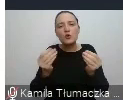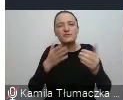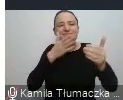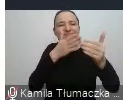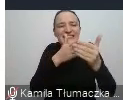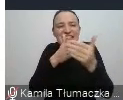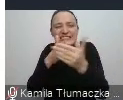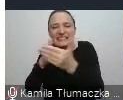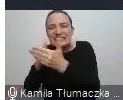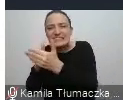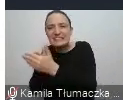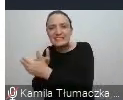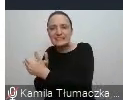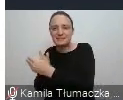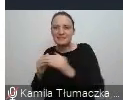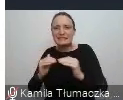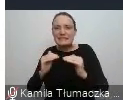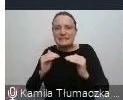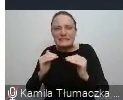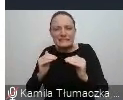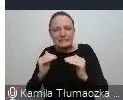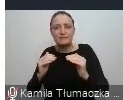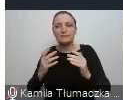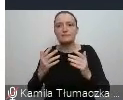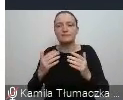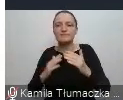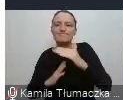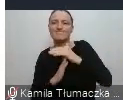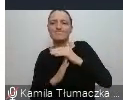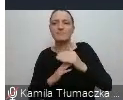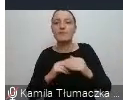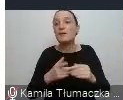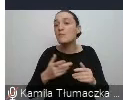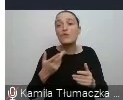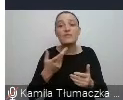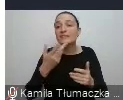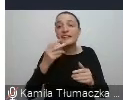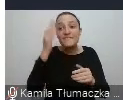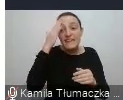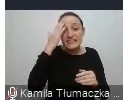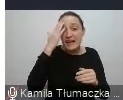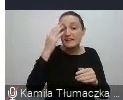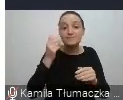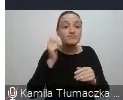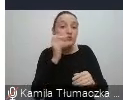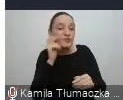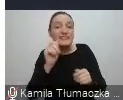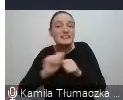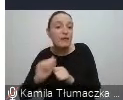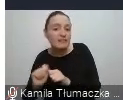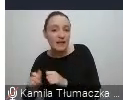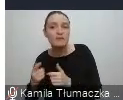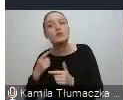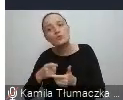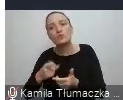Ograniczają dlatego, że nie sprawdzamy swojej wiedzy na bieżąco. A jak jej nie sprawdzamy, to po prostu mamy